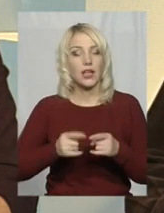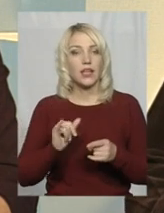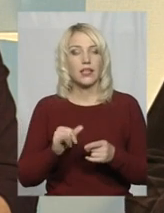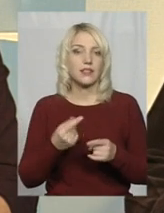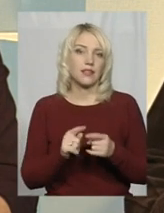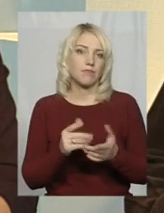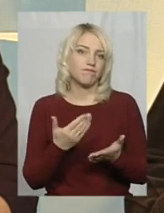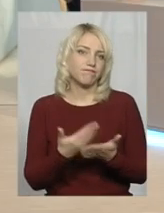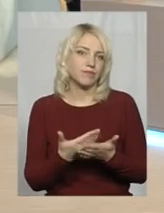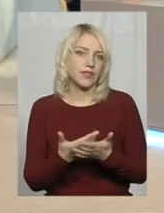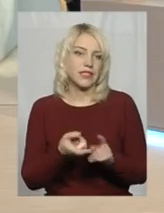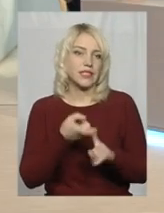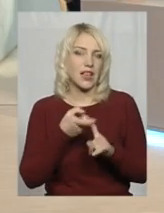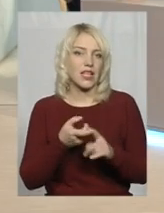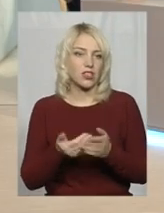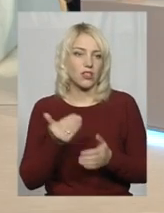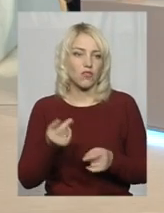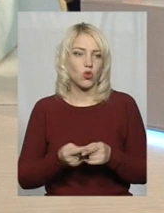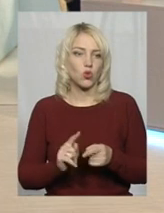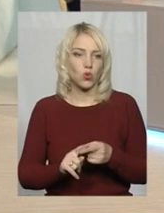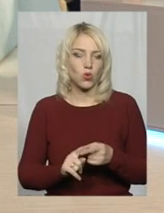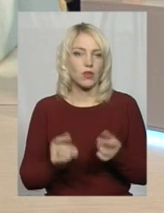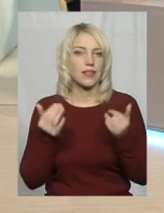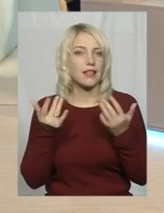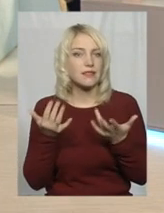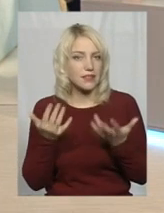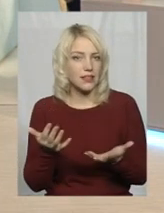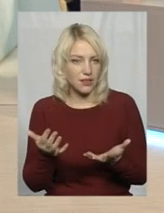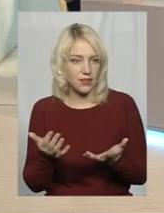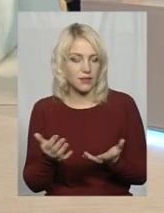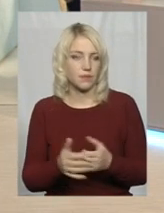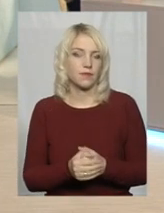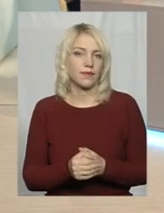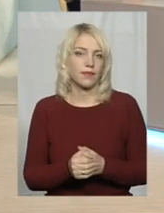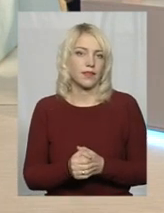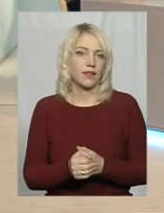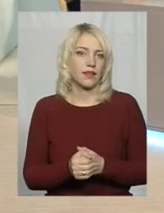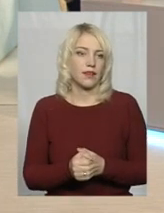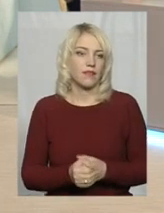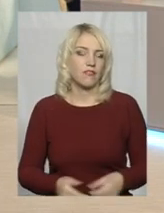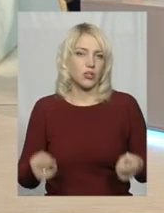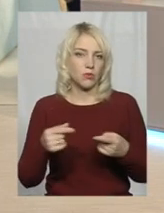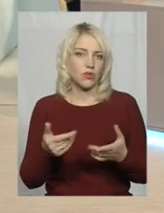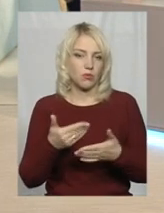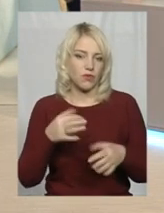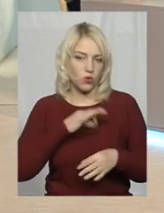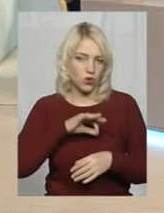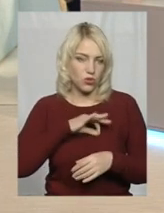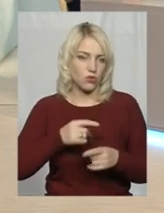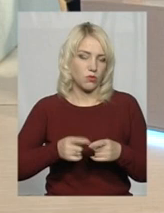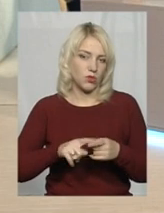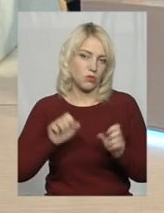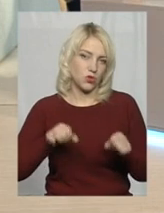залежить від того, наскільки, відповідно, ми використовуємо ті